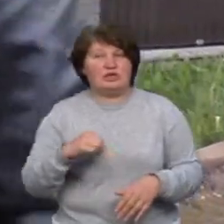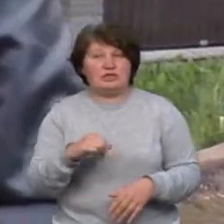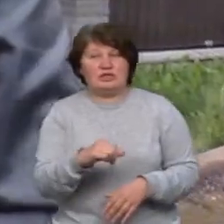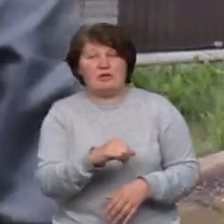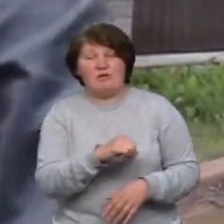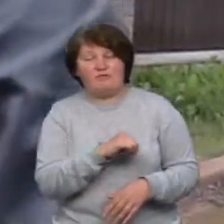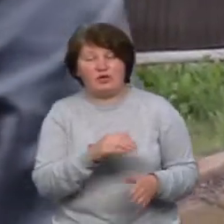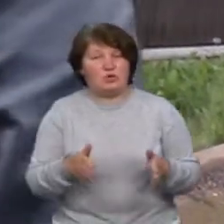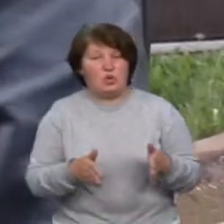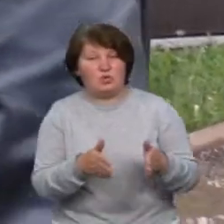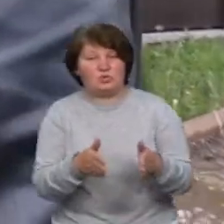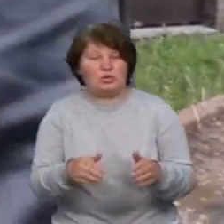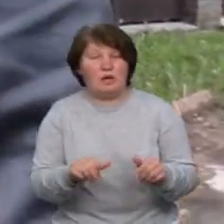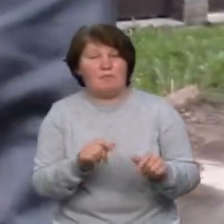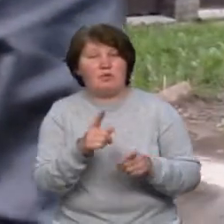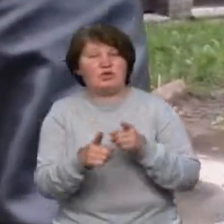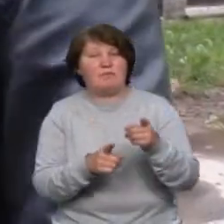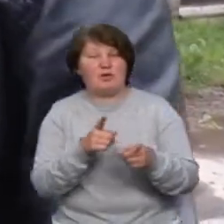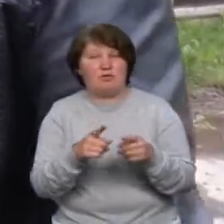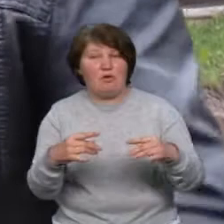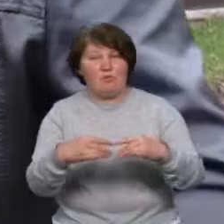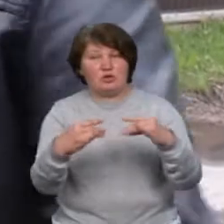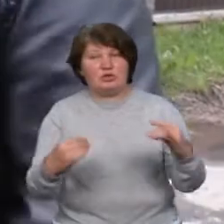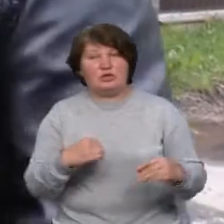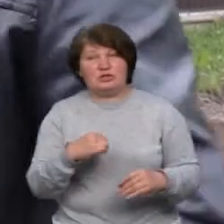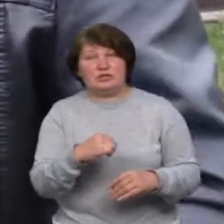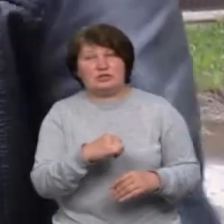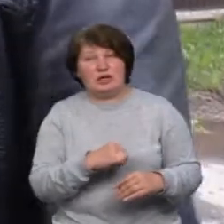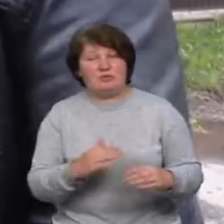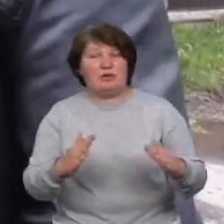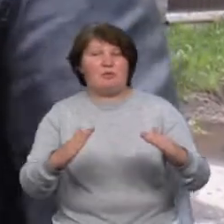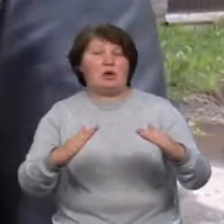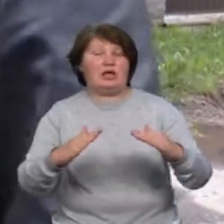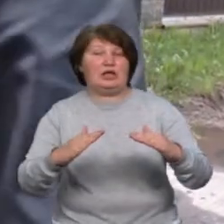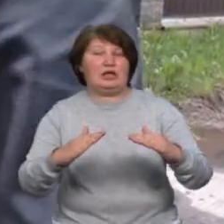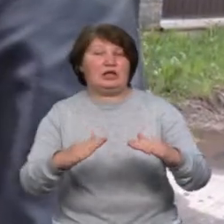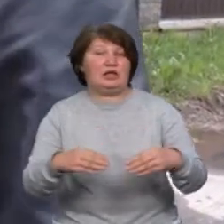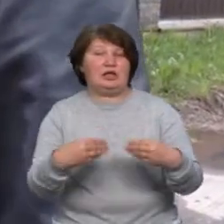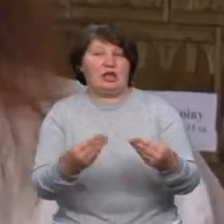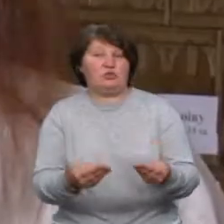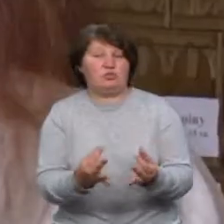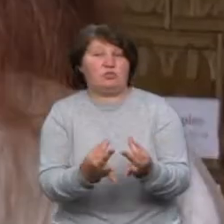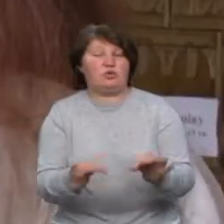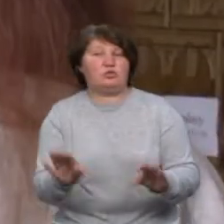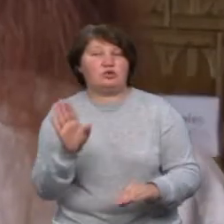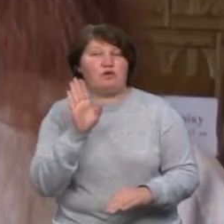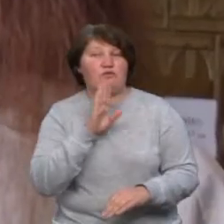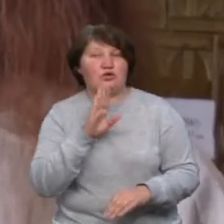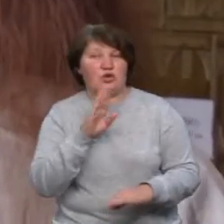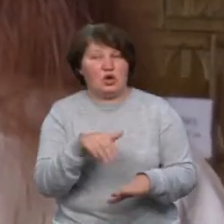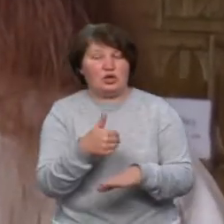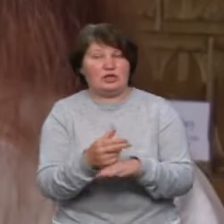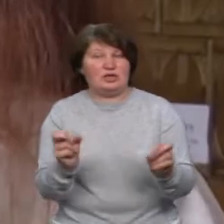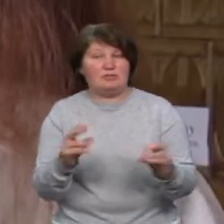позмінювали. Мости самовільно покидали, мости тримають, не дають пропуску води. Головний спеціаліст